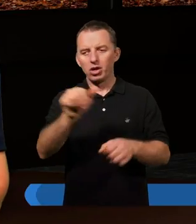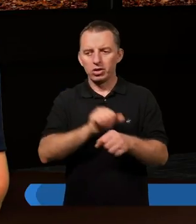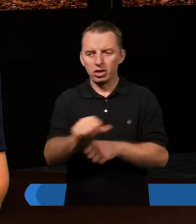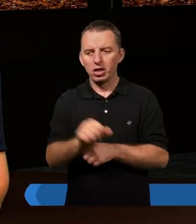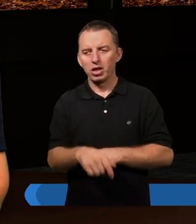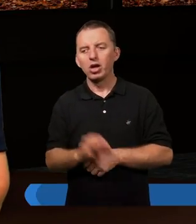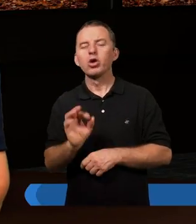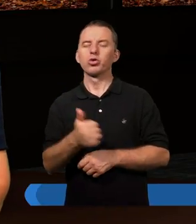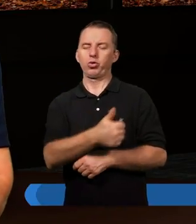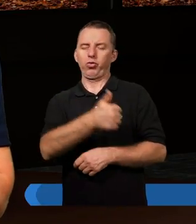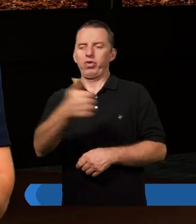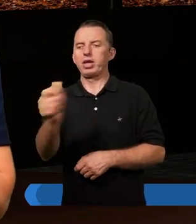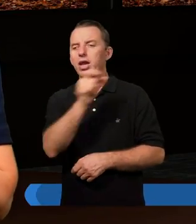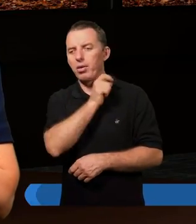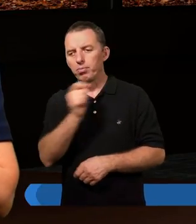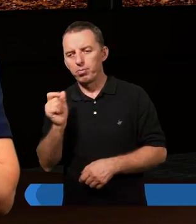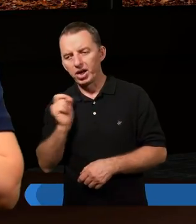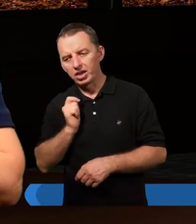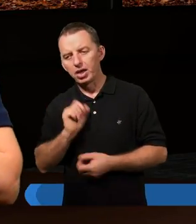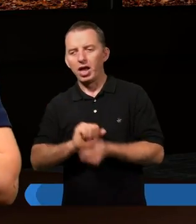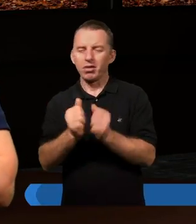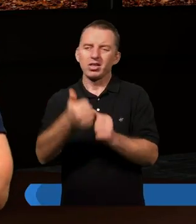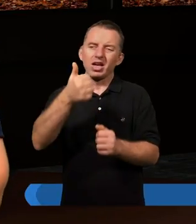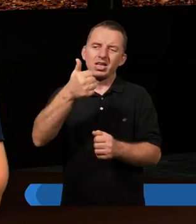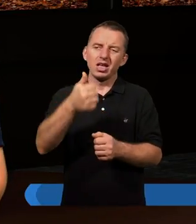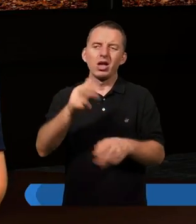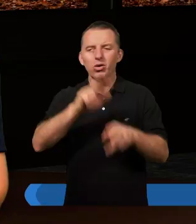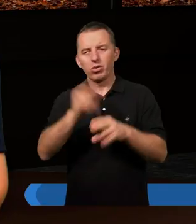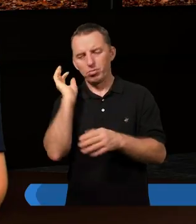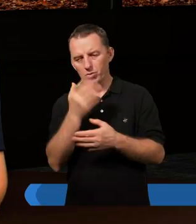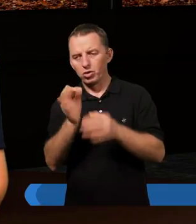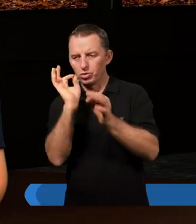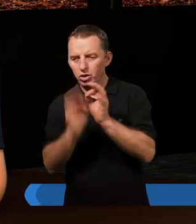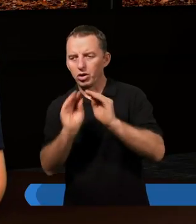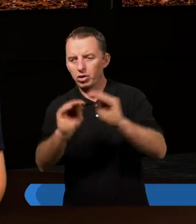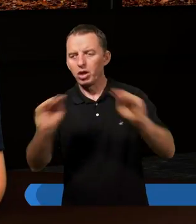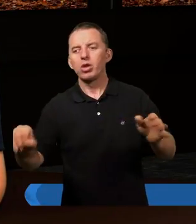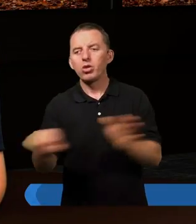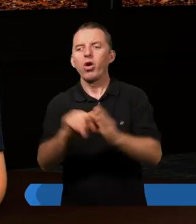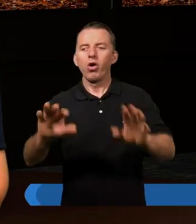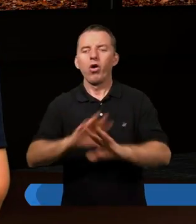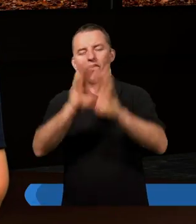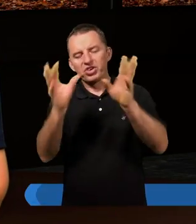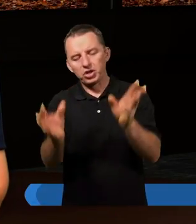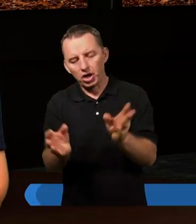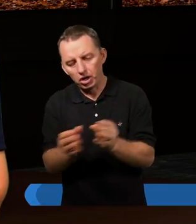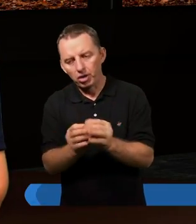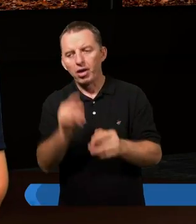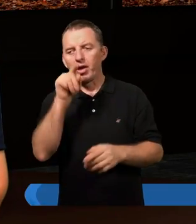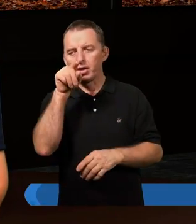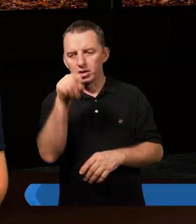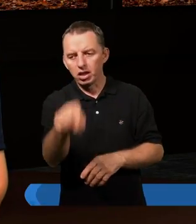świetnym pastorem, albo taki jeden, co umie szczególnie nauczać, on mówi do wszystkich. I to jest